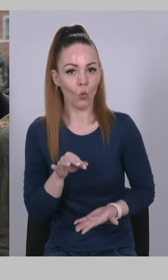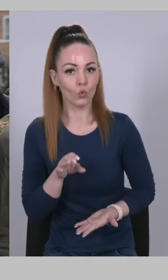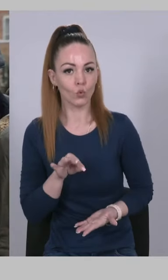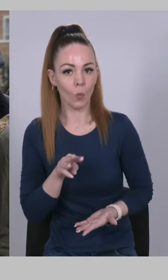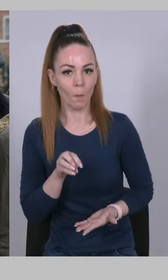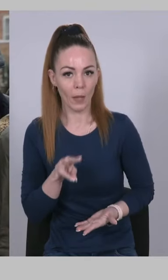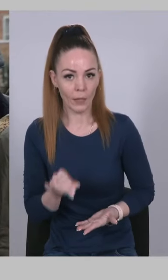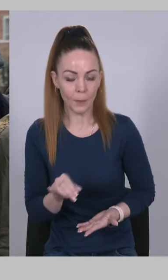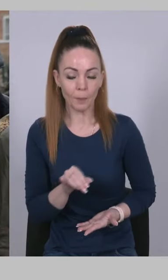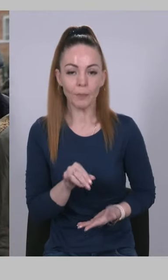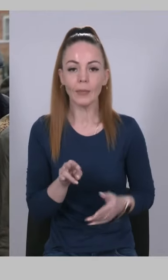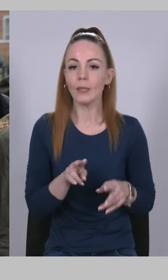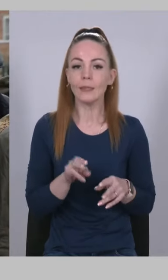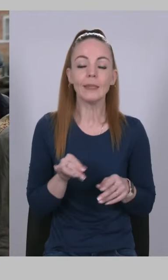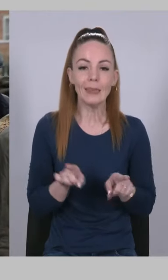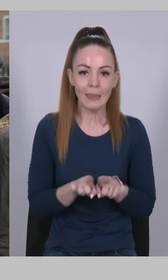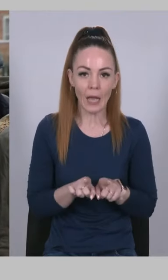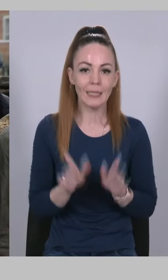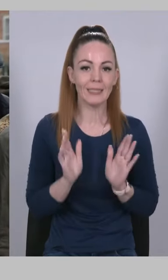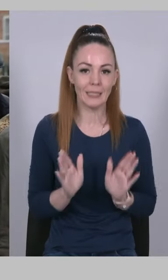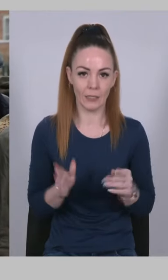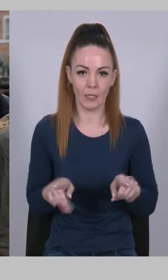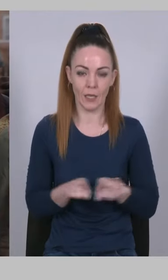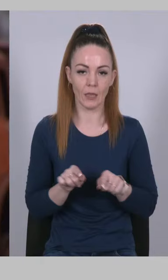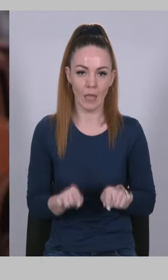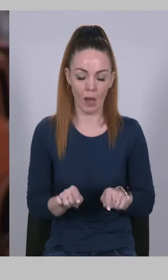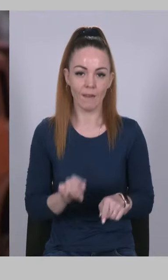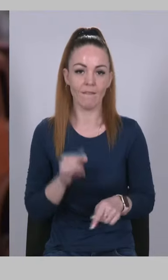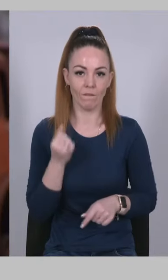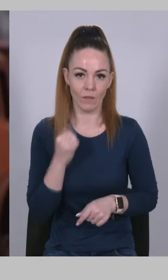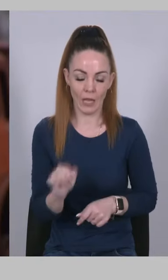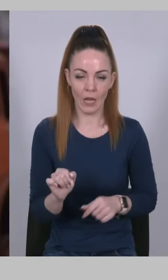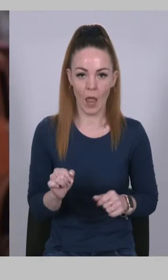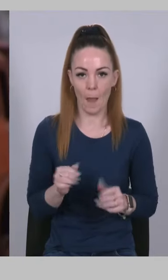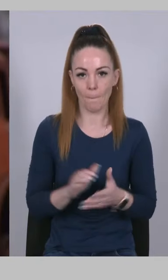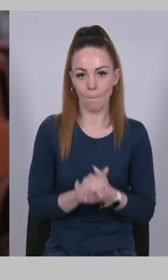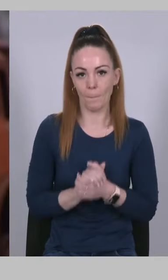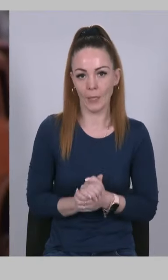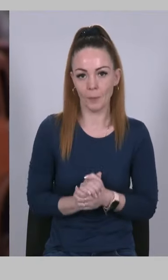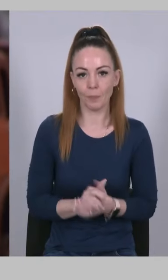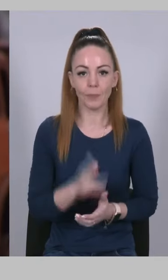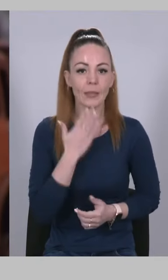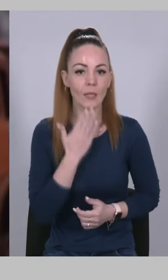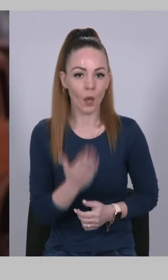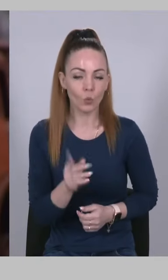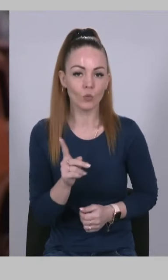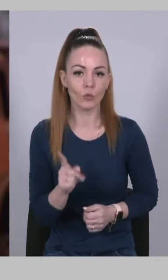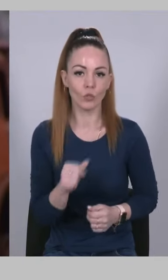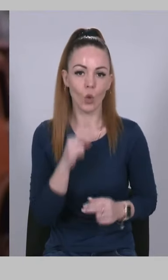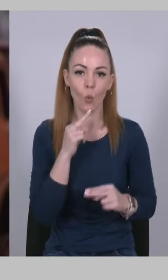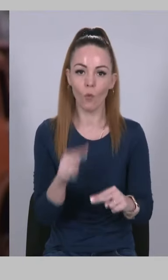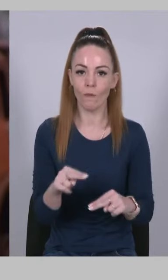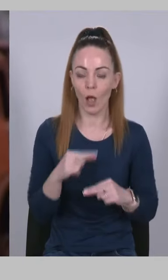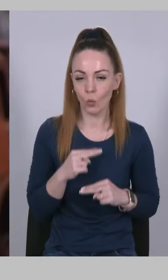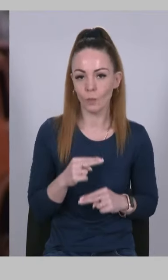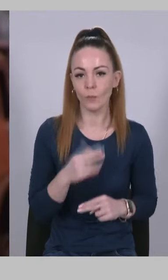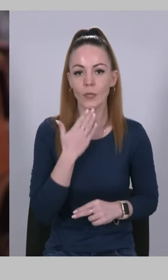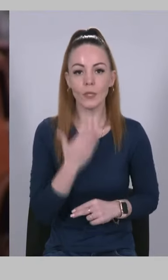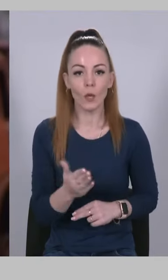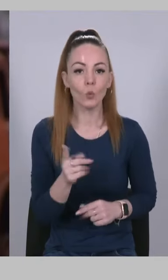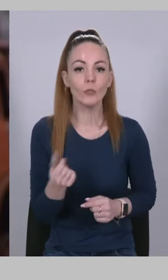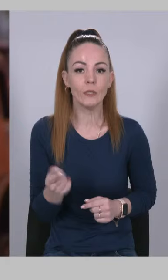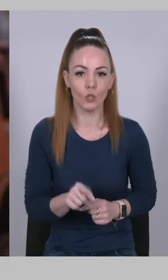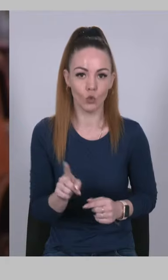так тільки так виграє мир Дякую за увагу, дякую за те, що ви